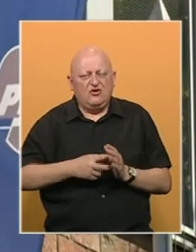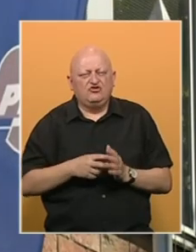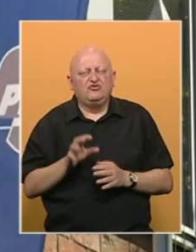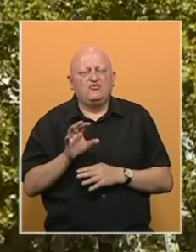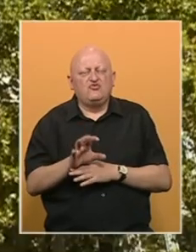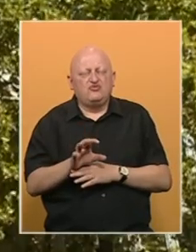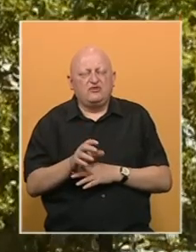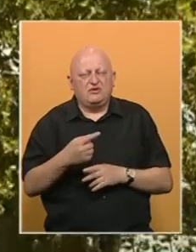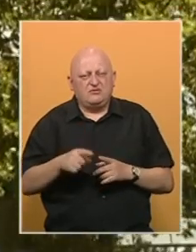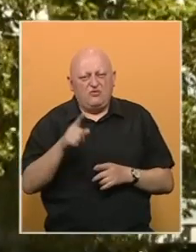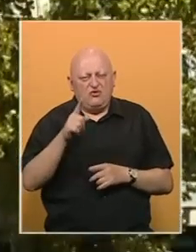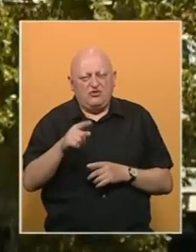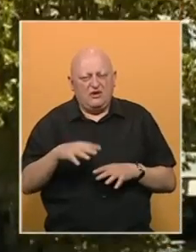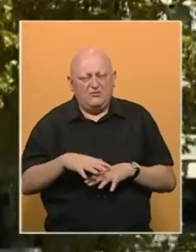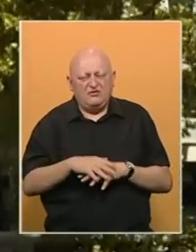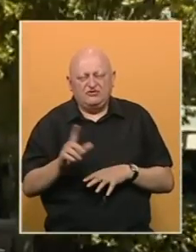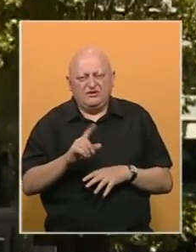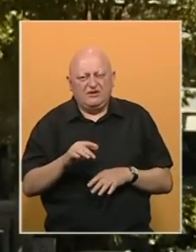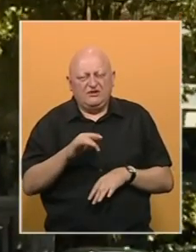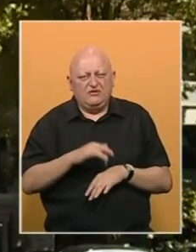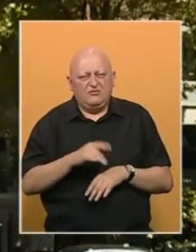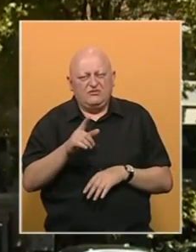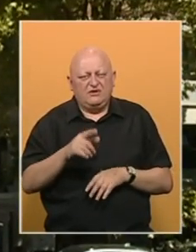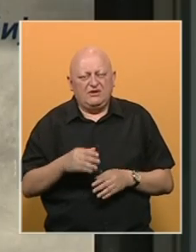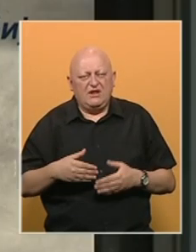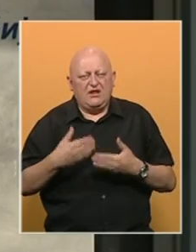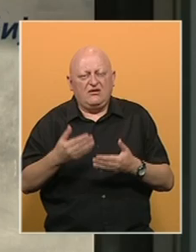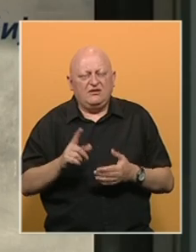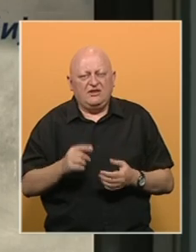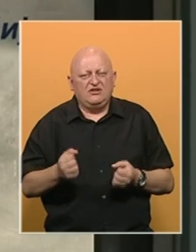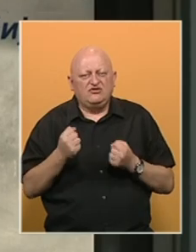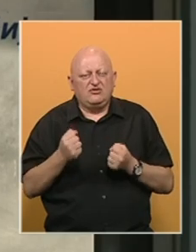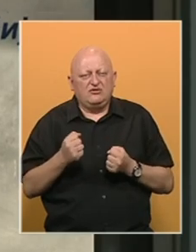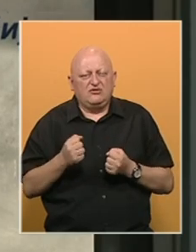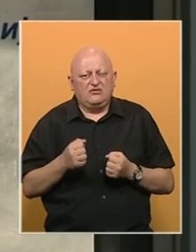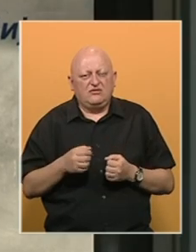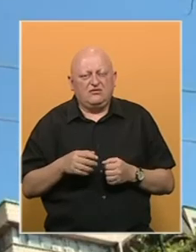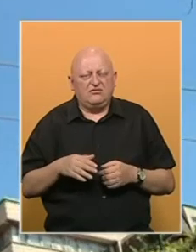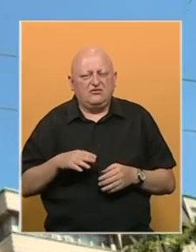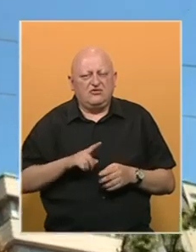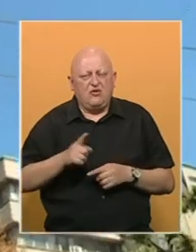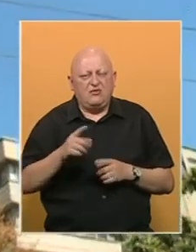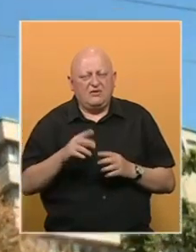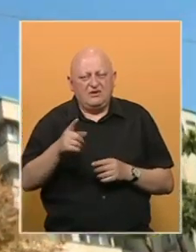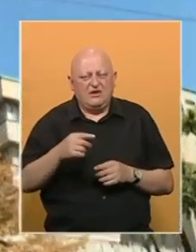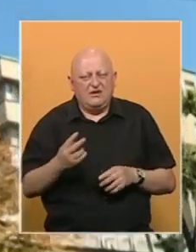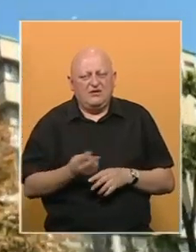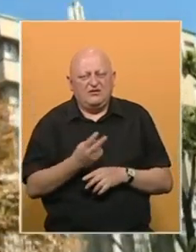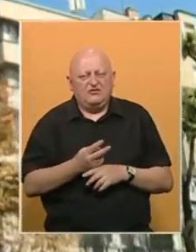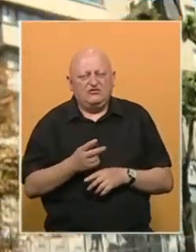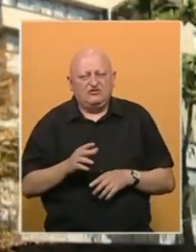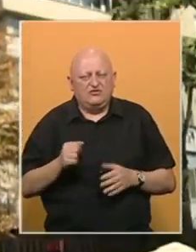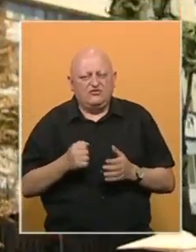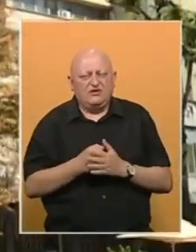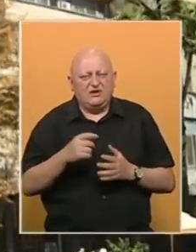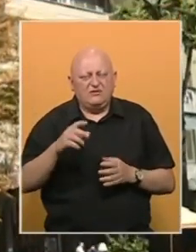uticajem. Zbog toga ta mreža neće preporučivati njihove naloge i neće pojačavati domet twitova. Takav državni uticaj na medije